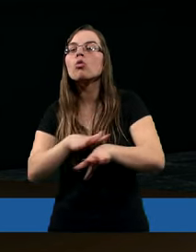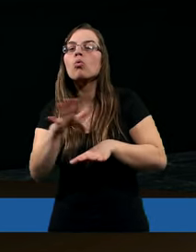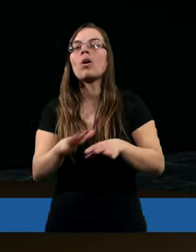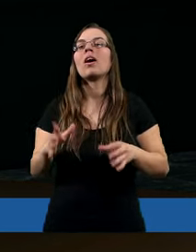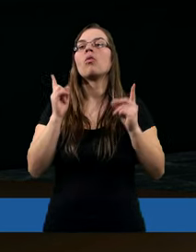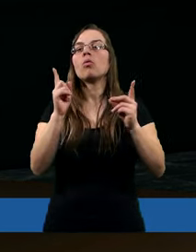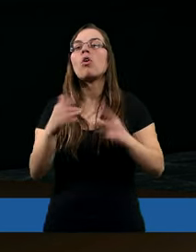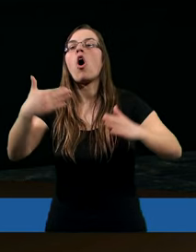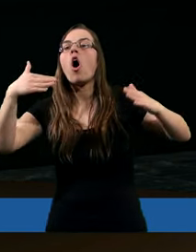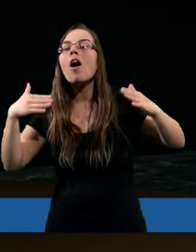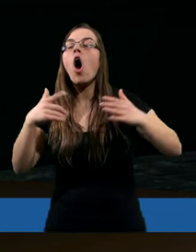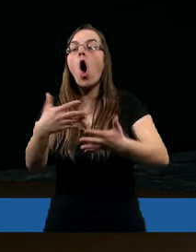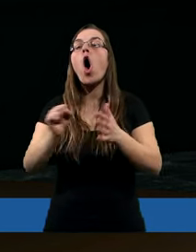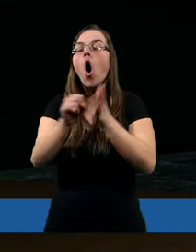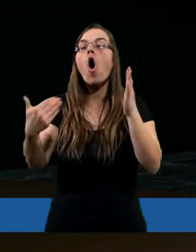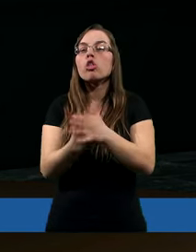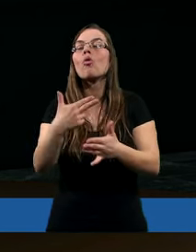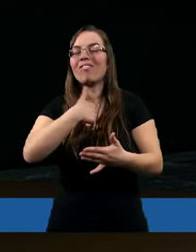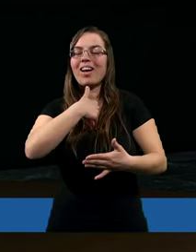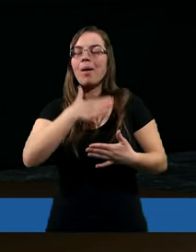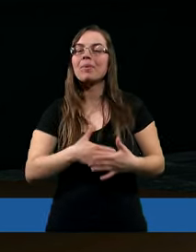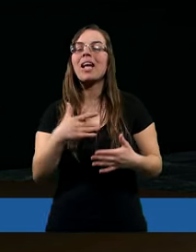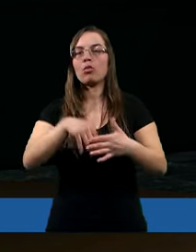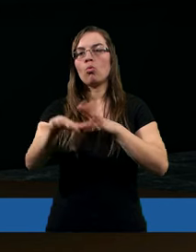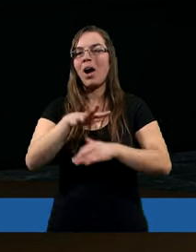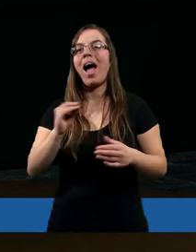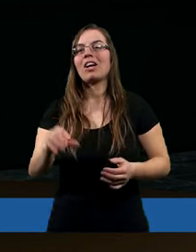Prawego odnów we mnie, tak? I